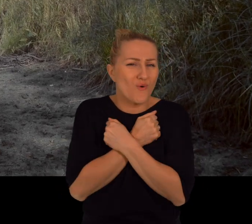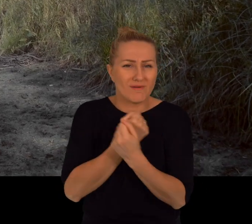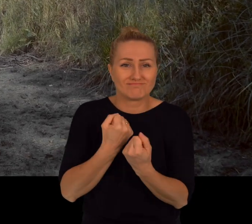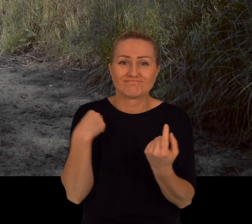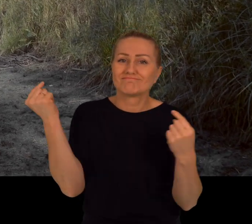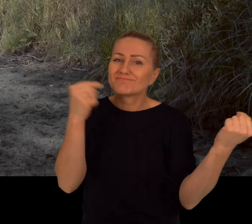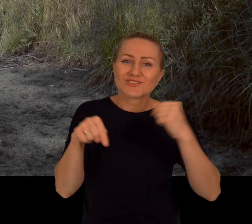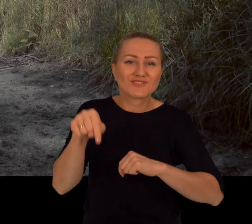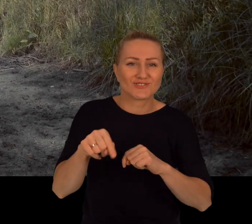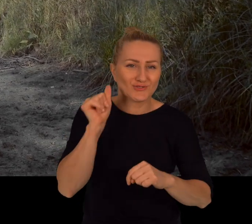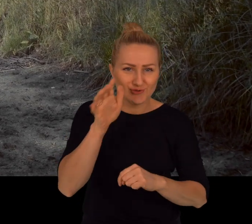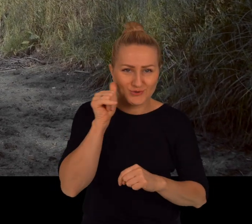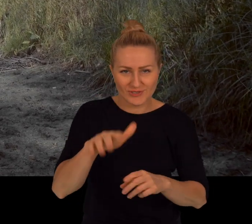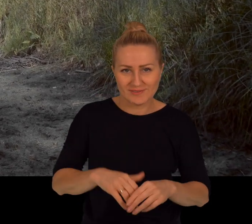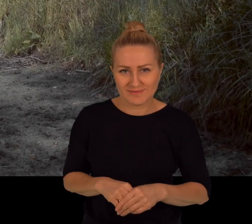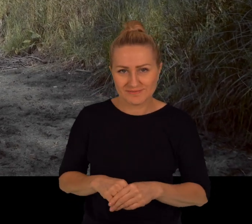tutaj prawie codziennie.